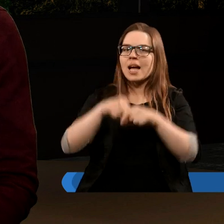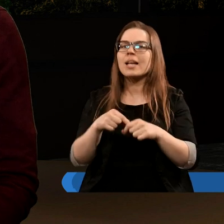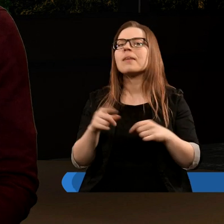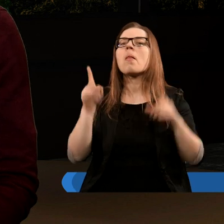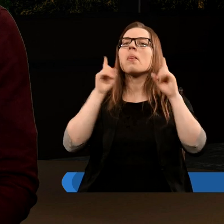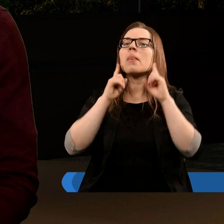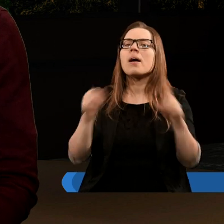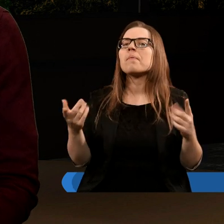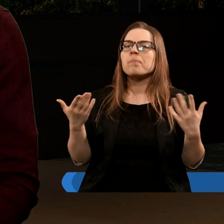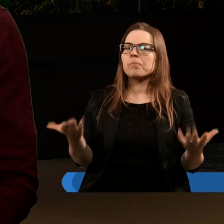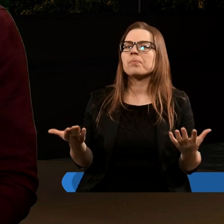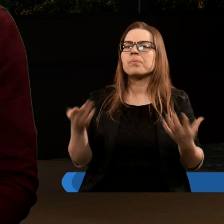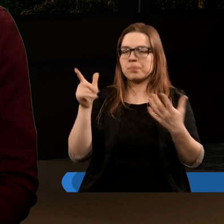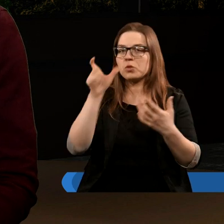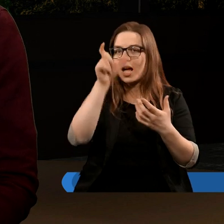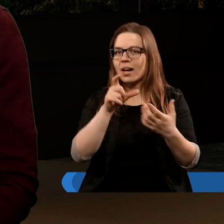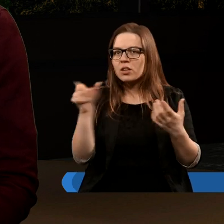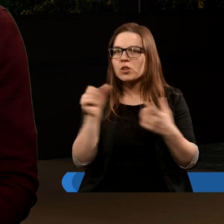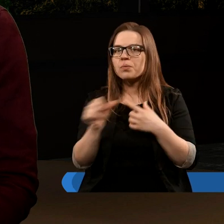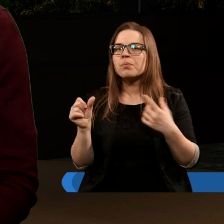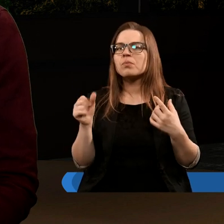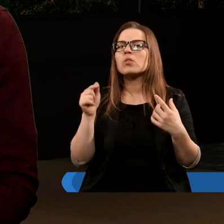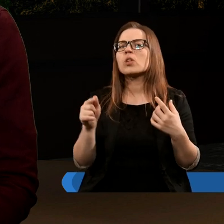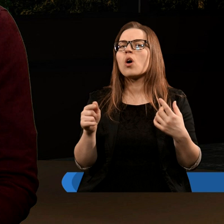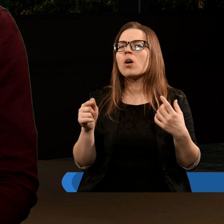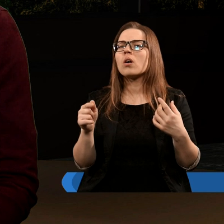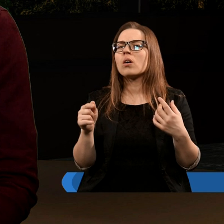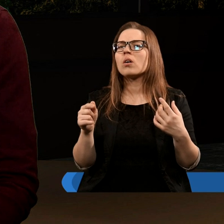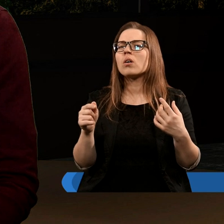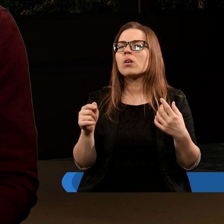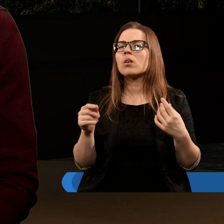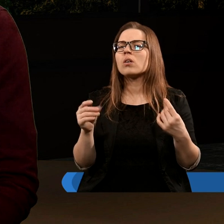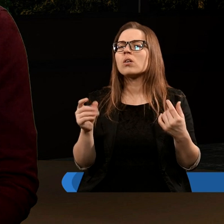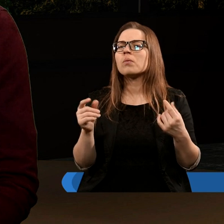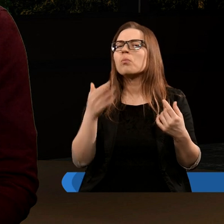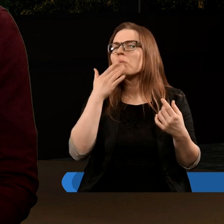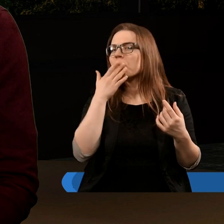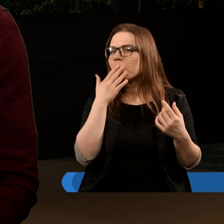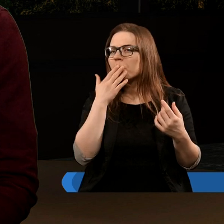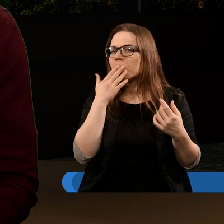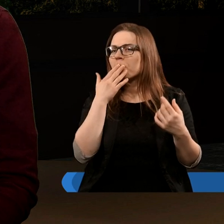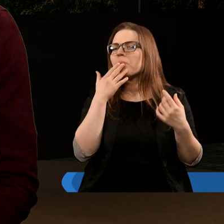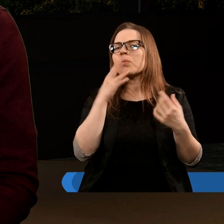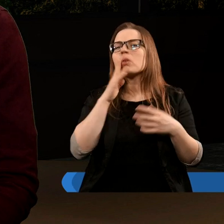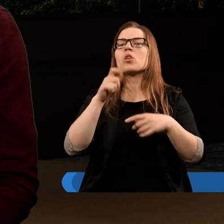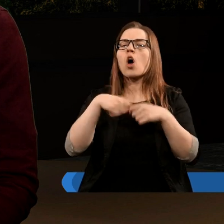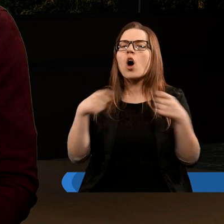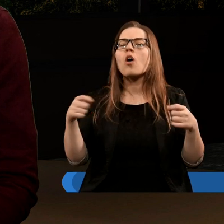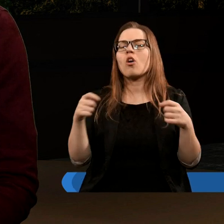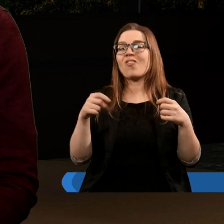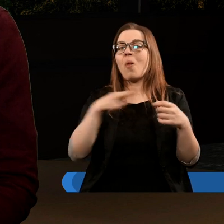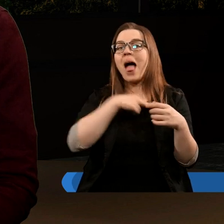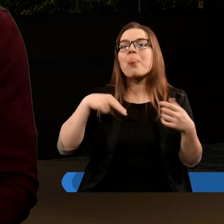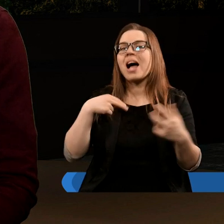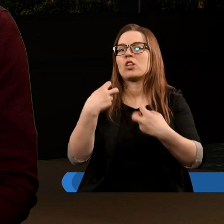Tak naprawdę to, co się stało na krzyżu, to jest, prosto mówiąc, rozwiązania wszelkich